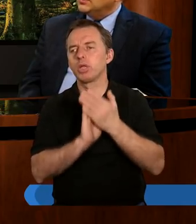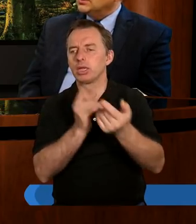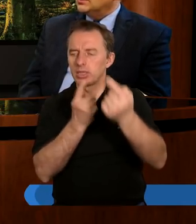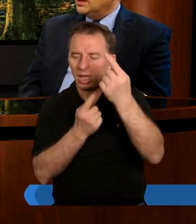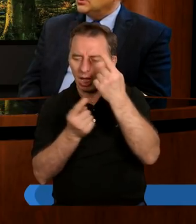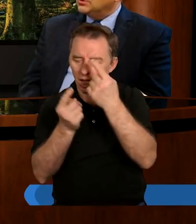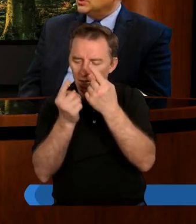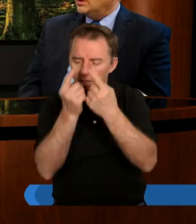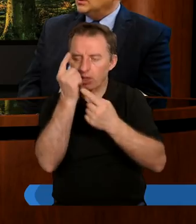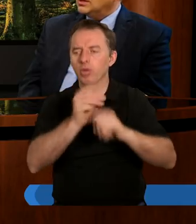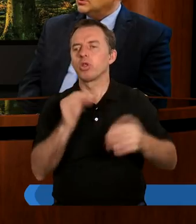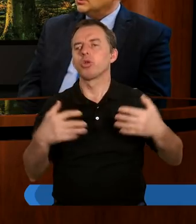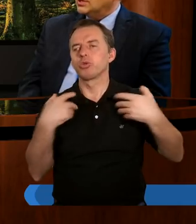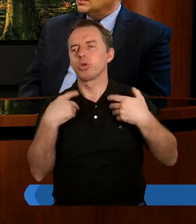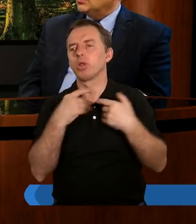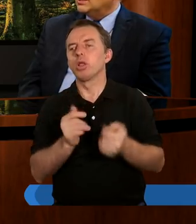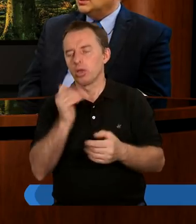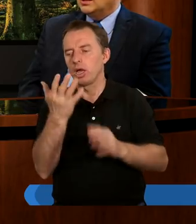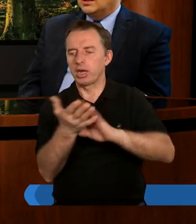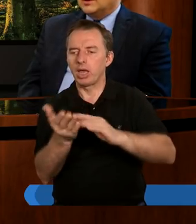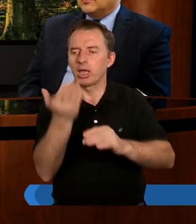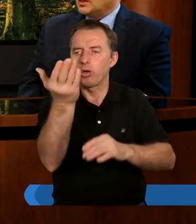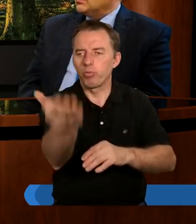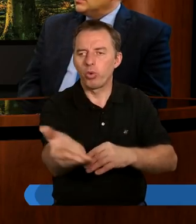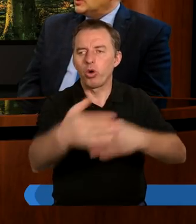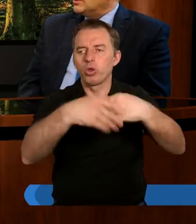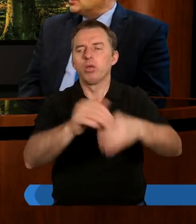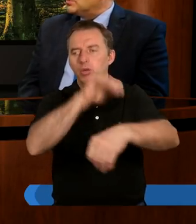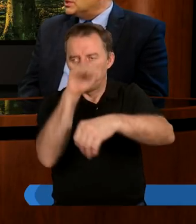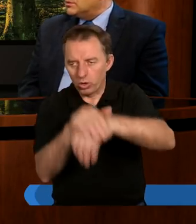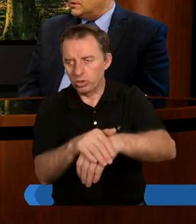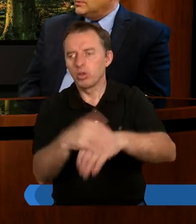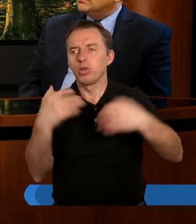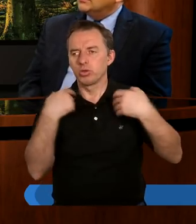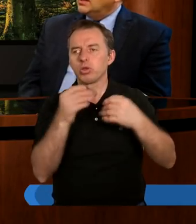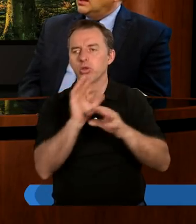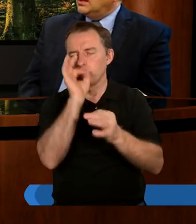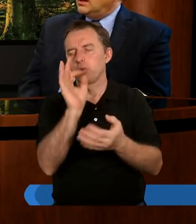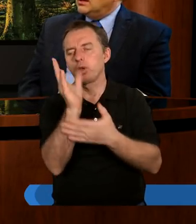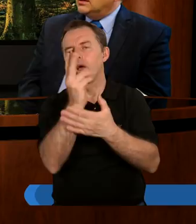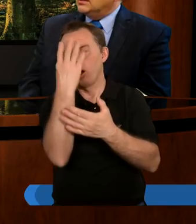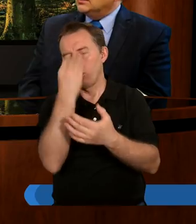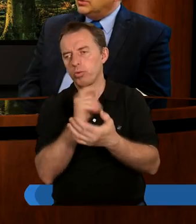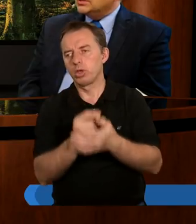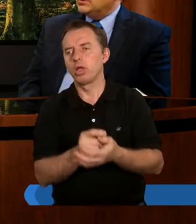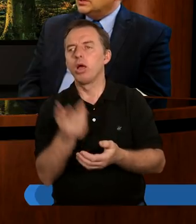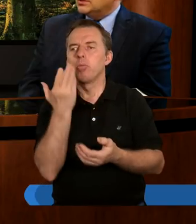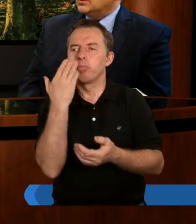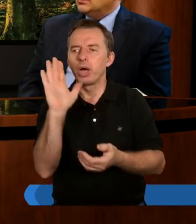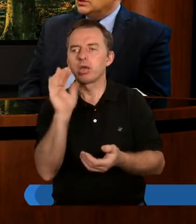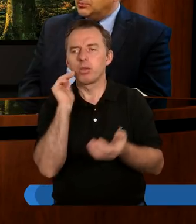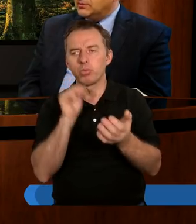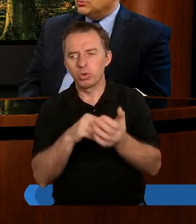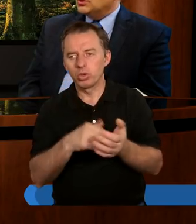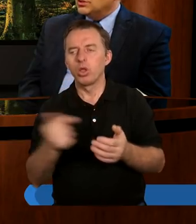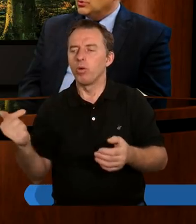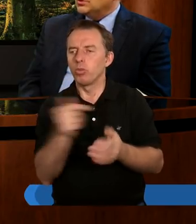zastanowię się, jakoś się przełamie, jakoś sobie rękę podamy. Trochę może to przerysowałem, ale tym bardziej powtarzam,